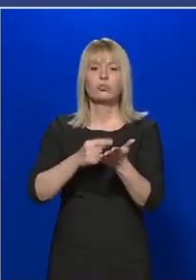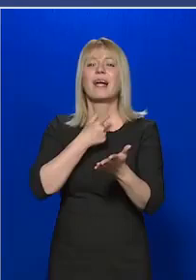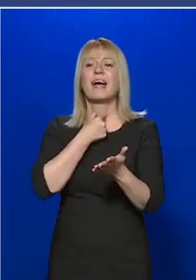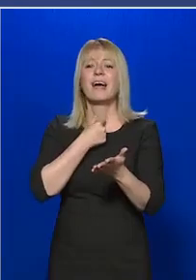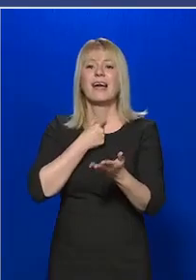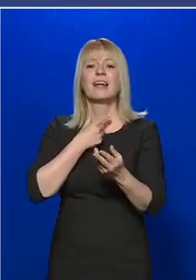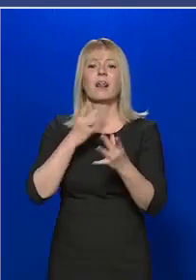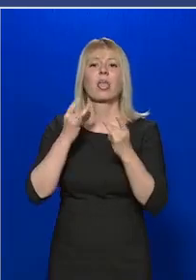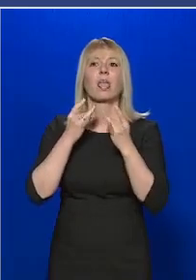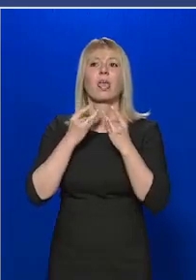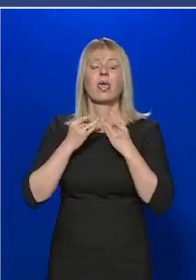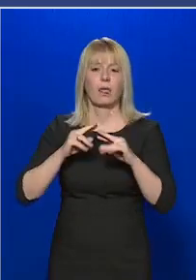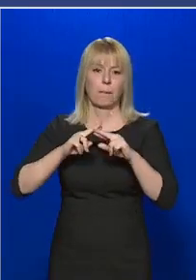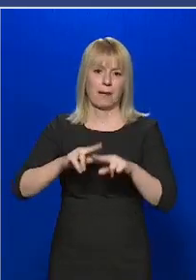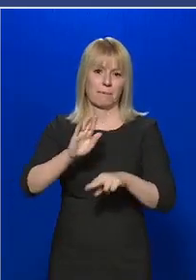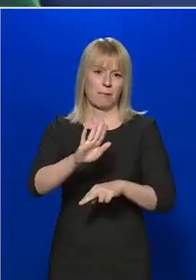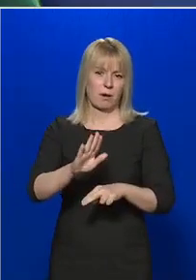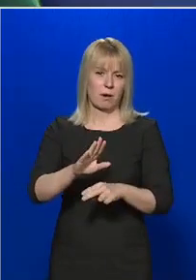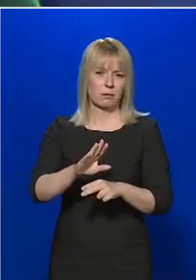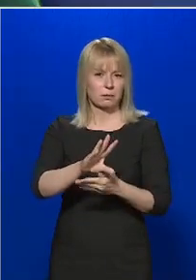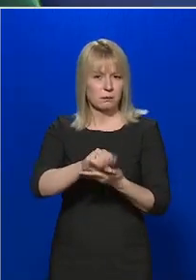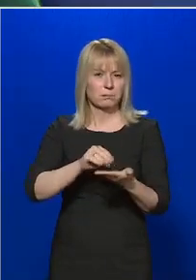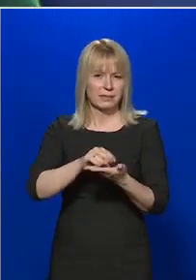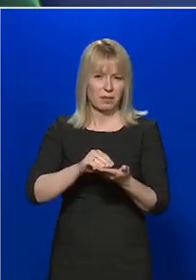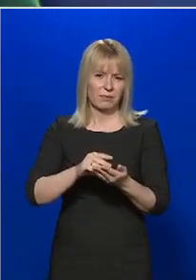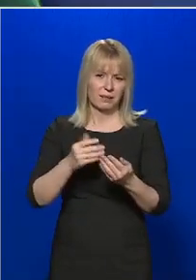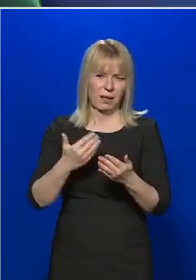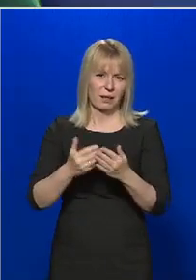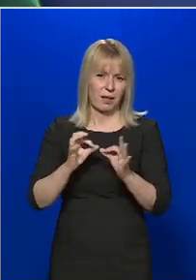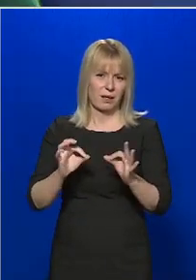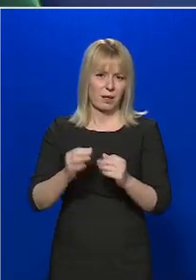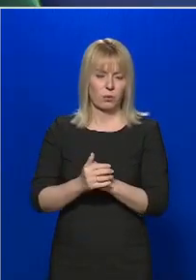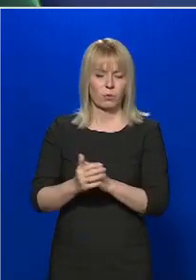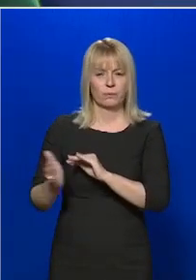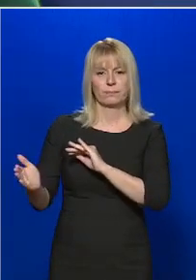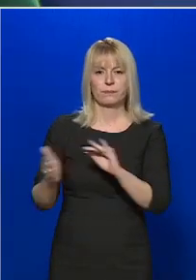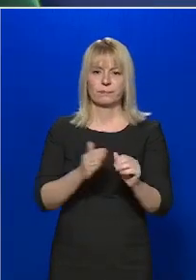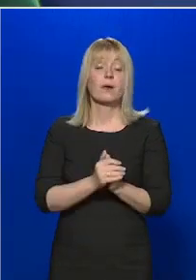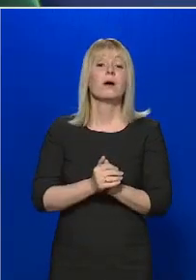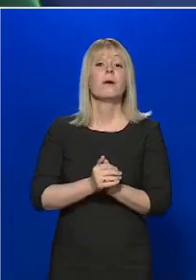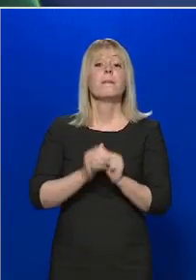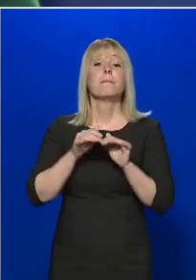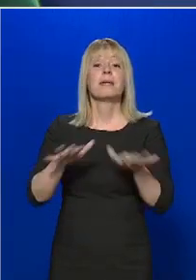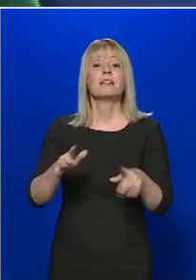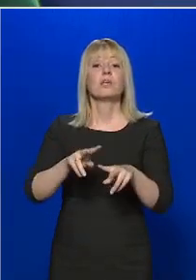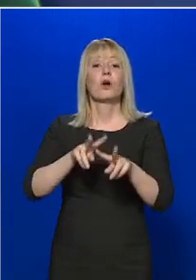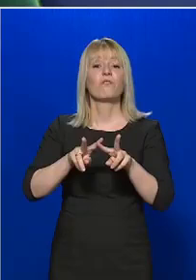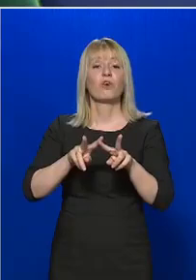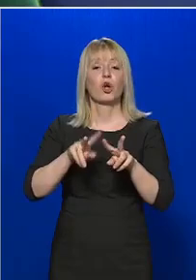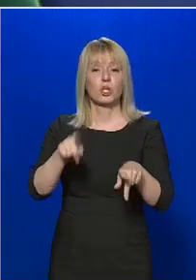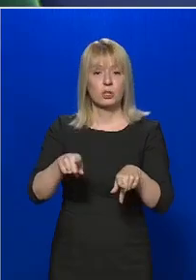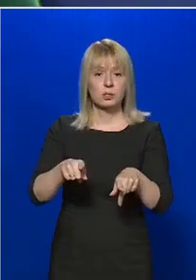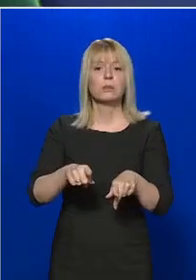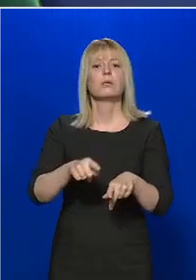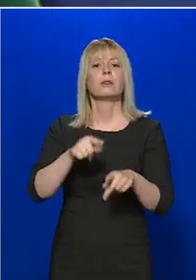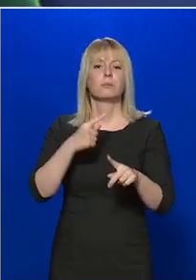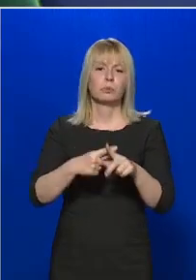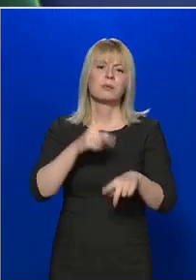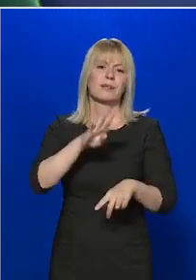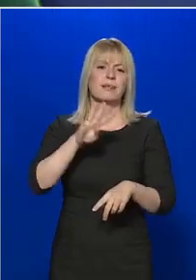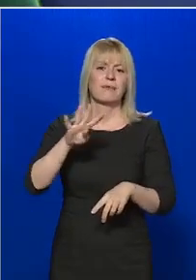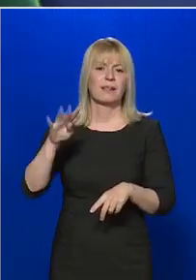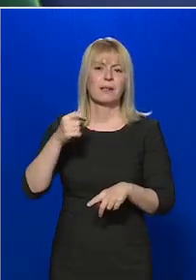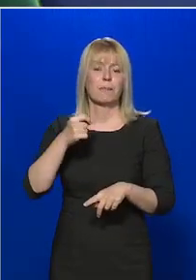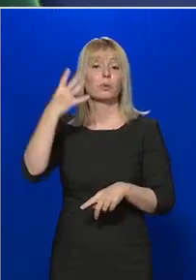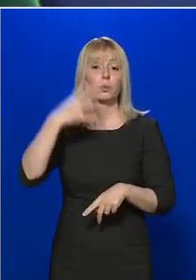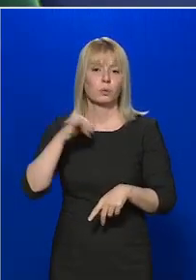mintavizsgálatához. A MediaWorks központi szerkesztőségének kérdése, de a 444.hu is tett föl ilyen kérdést.